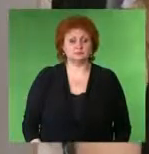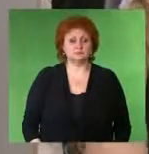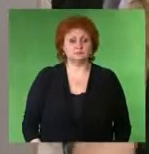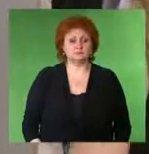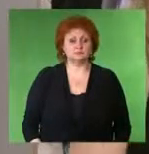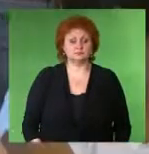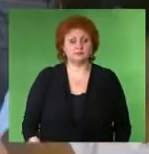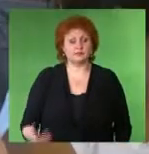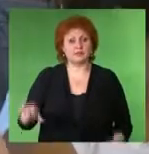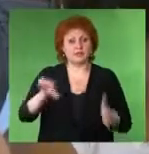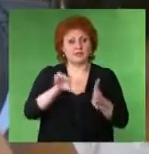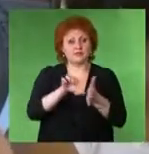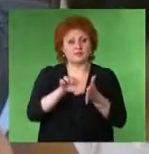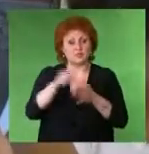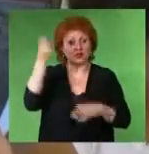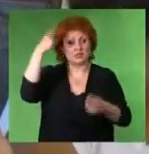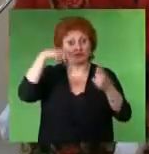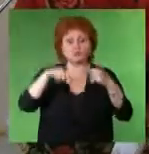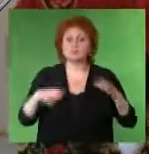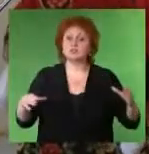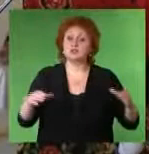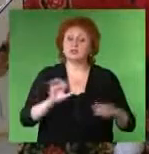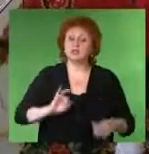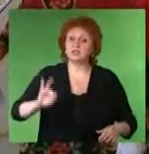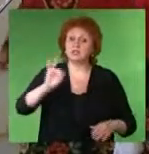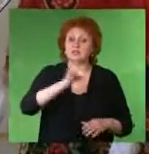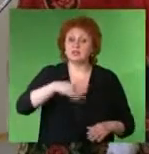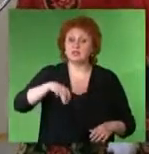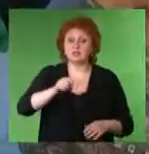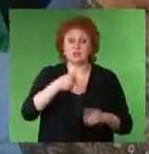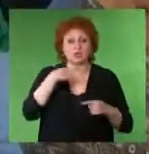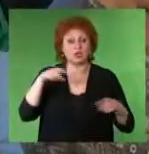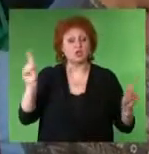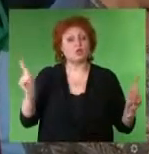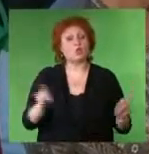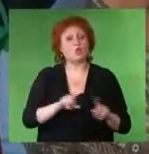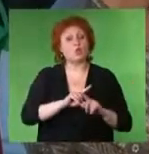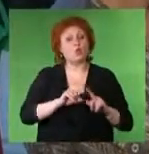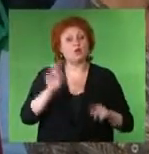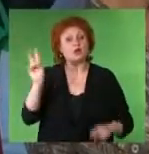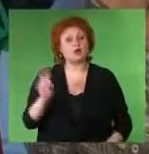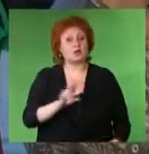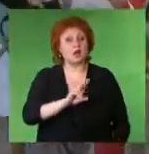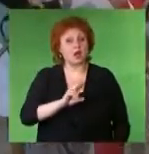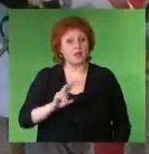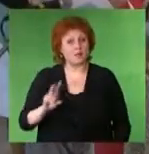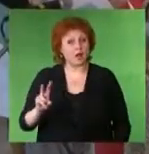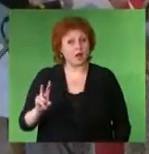На концерте выступали творческие коллективы из Обиленского округа Района и хор Спаса Преображенского храма